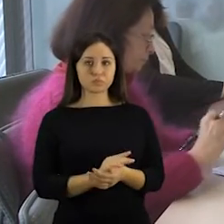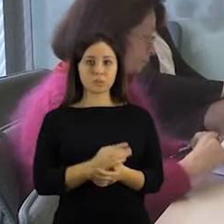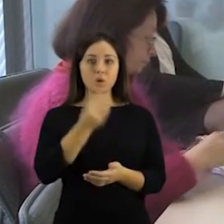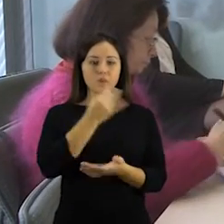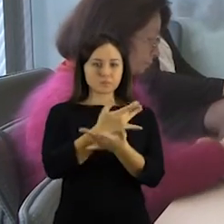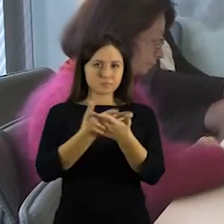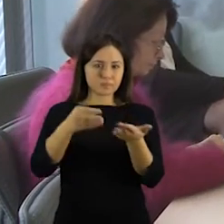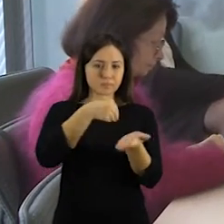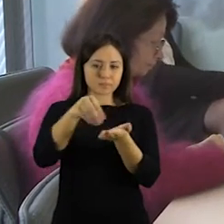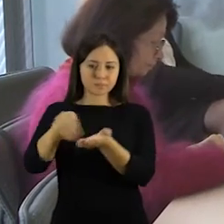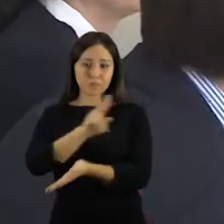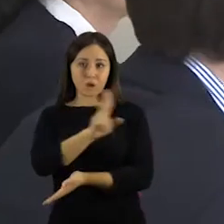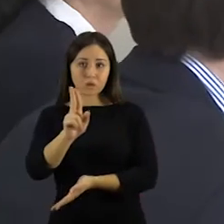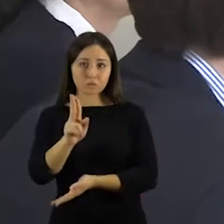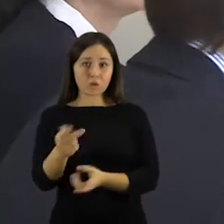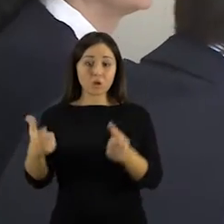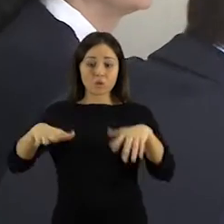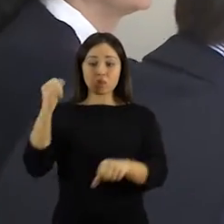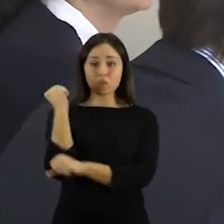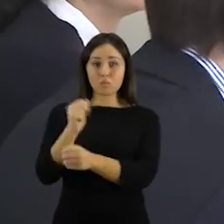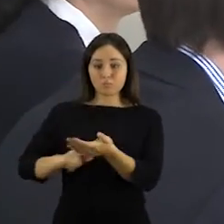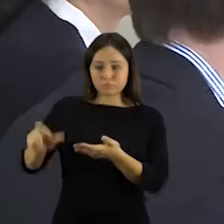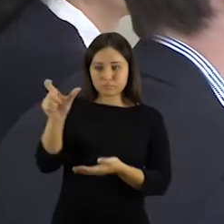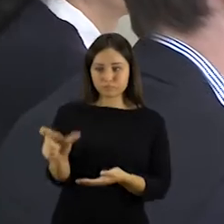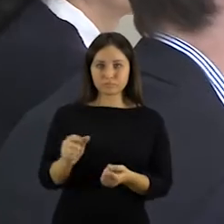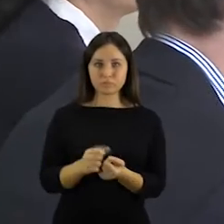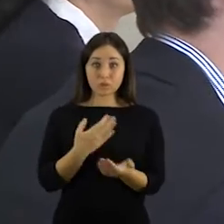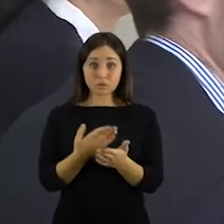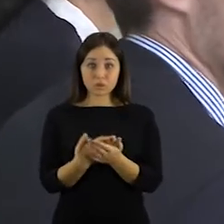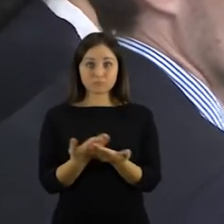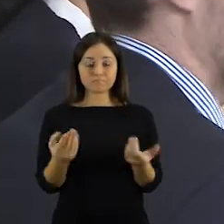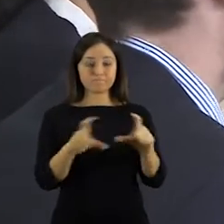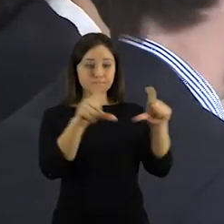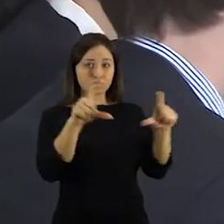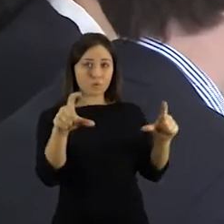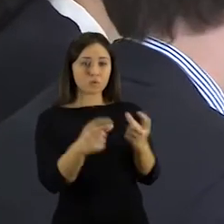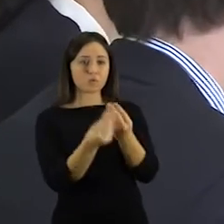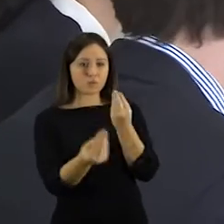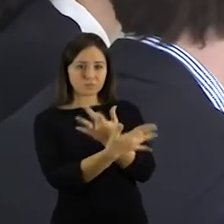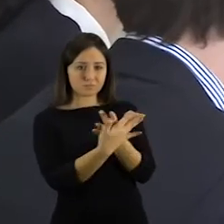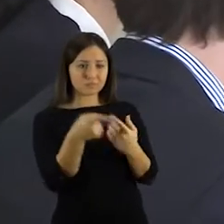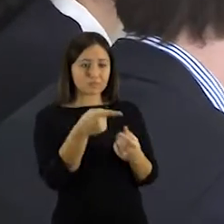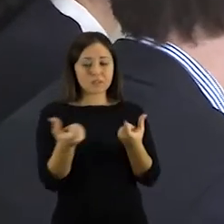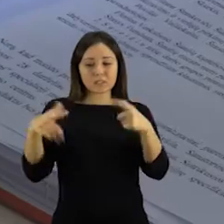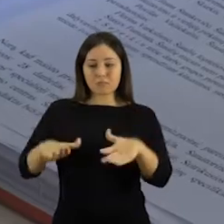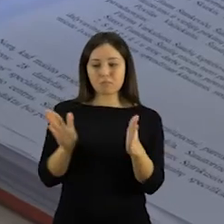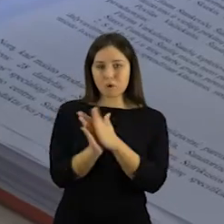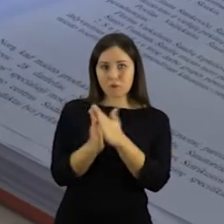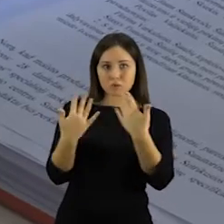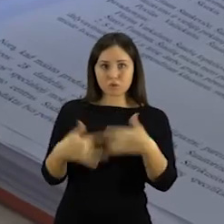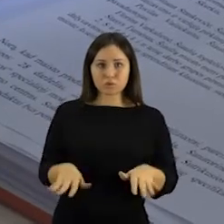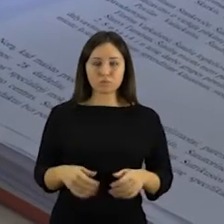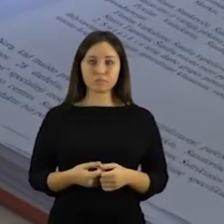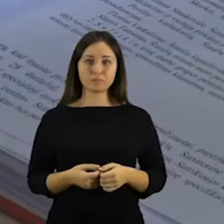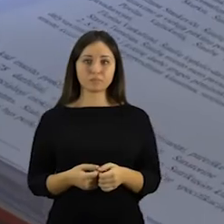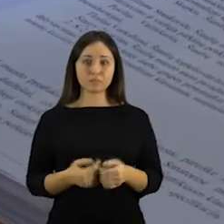mokyklinėms ir kitom švietimo įstaigoms pirks savivaldybės specialistai. Tuo pagydauja treč dalis Šiaulių augdymo įstaigų, didžioji jų dalis – lopšelį